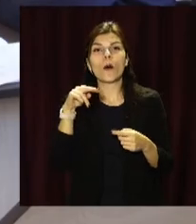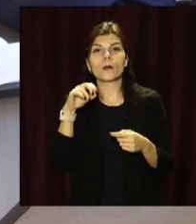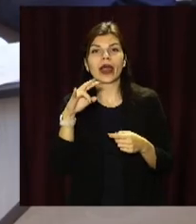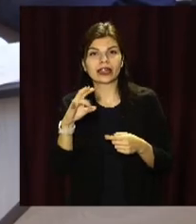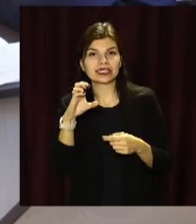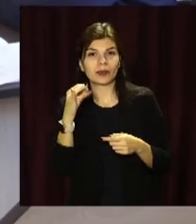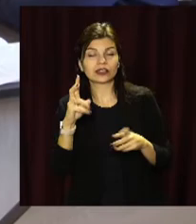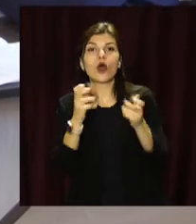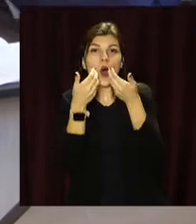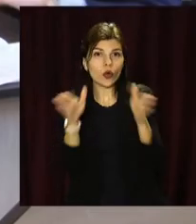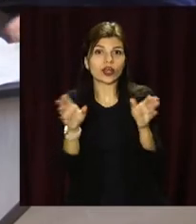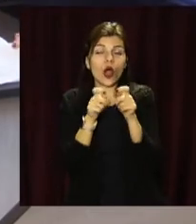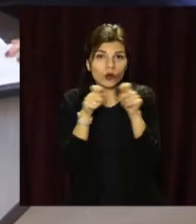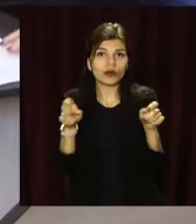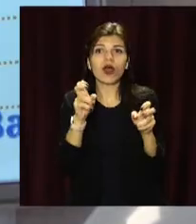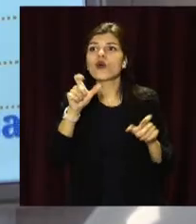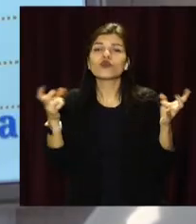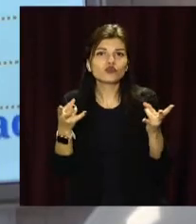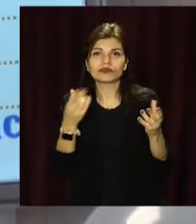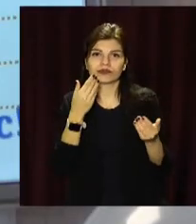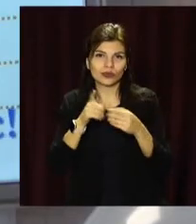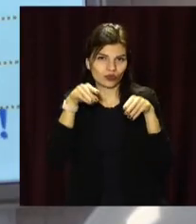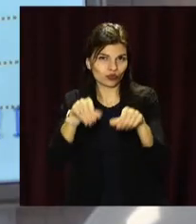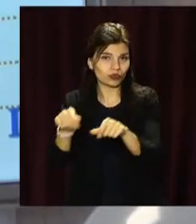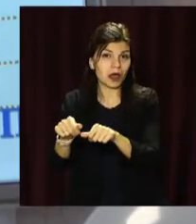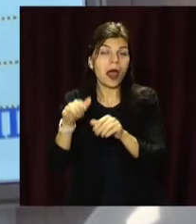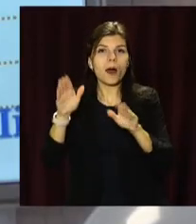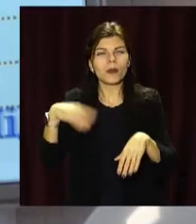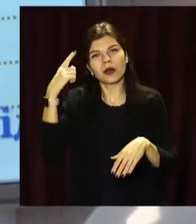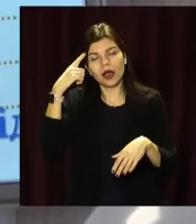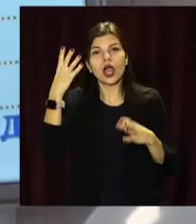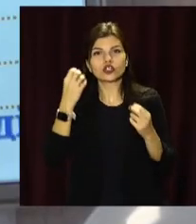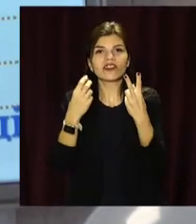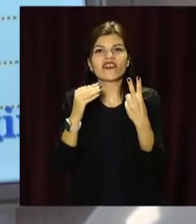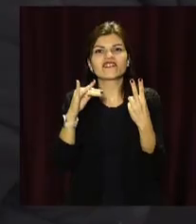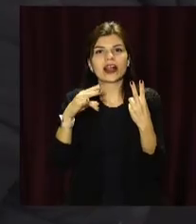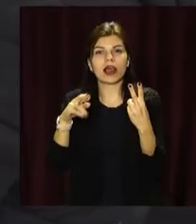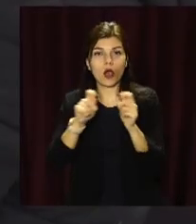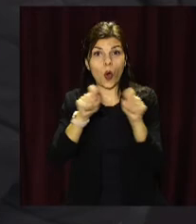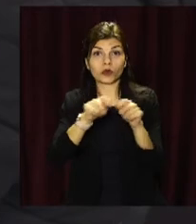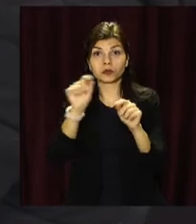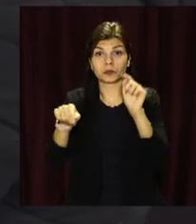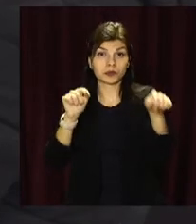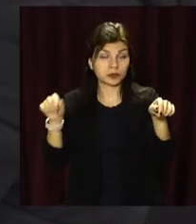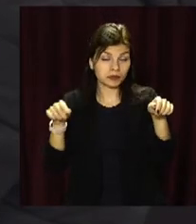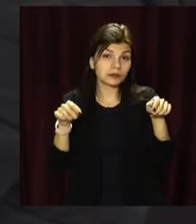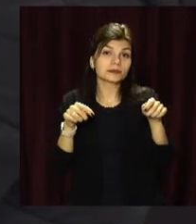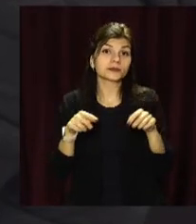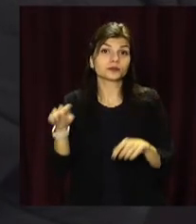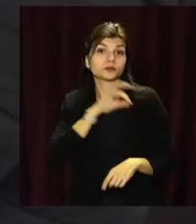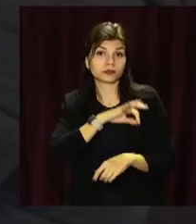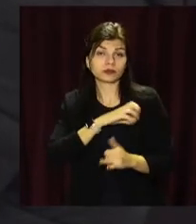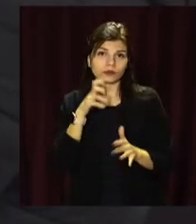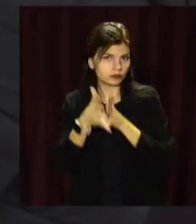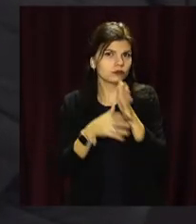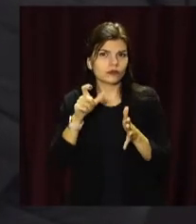відкритого простору і доступності для громадян. А потім у місті відкрили ще дві його філії. Щорічно послугами центру адмінпослуг користуються